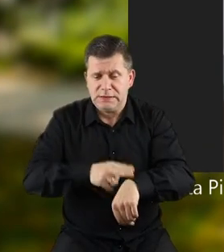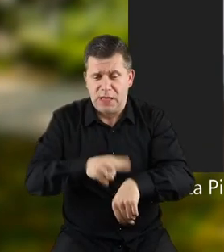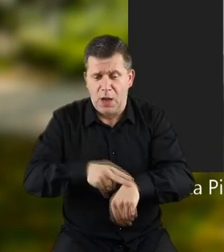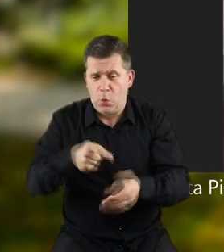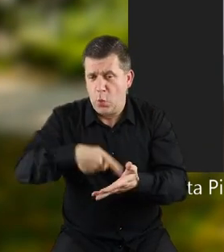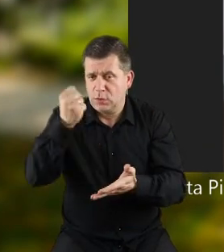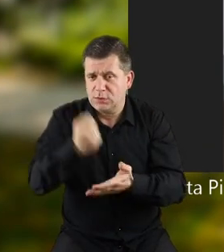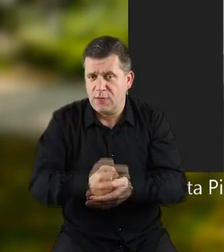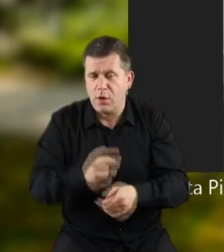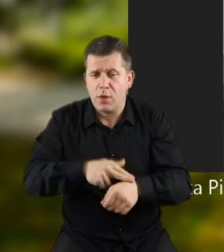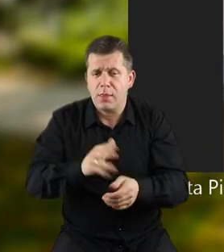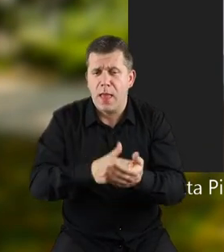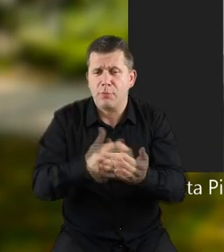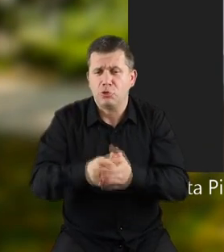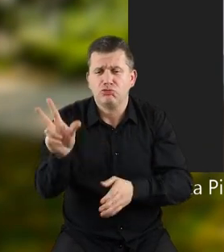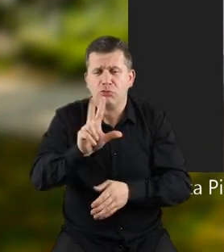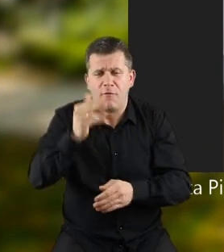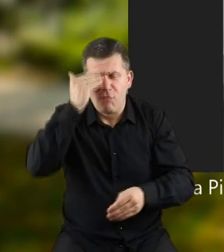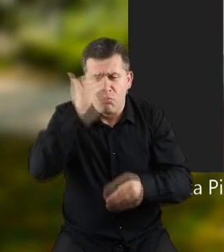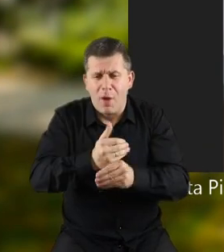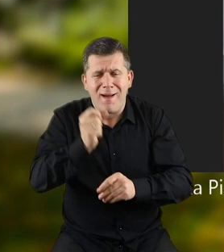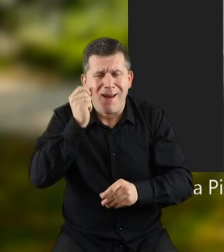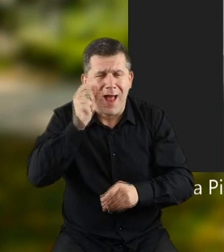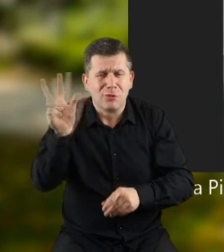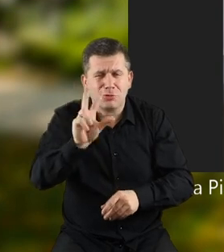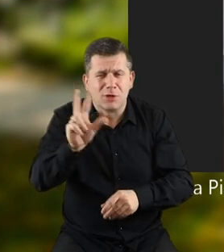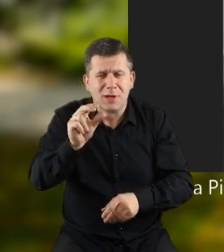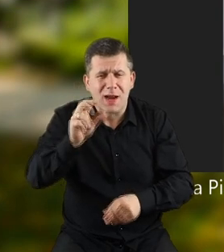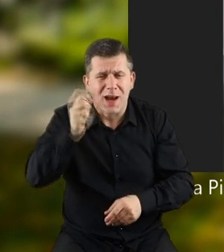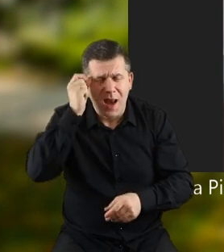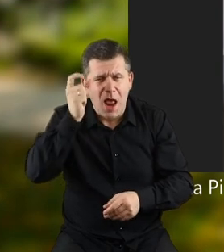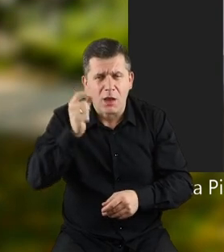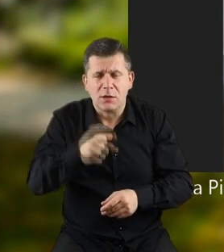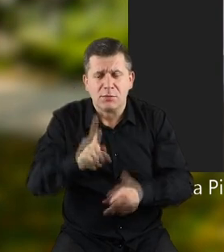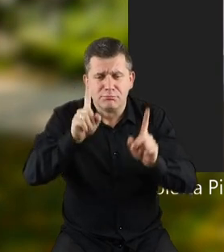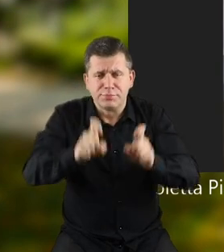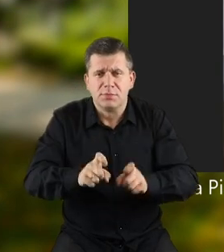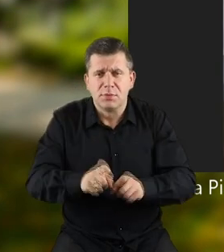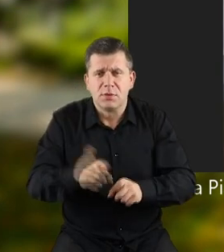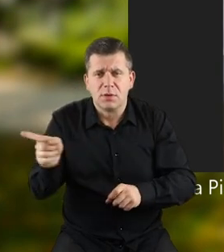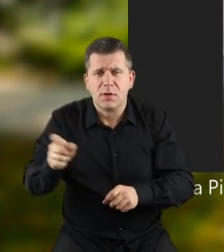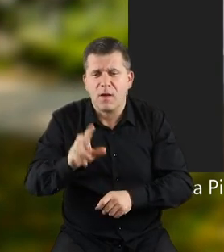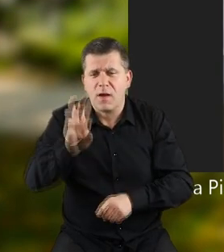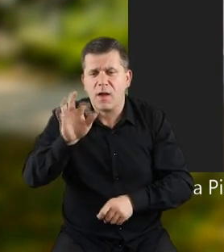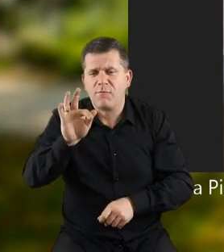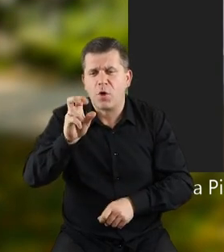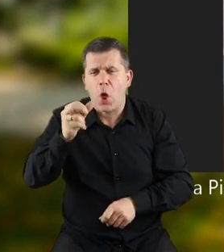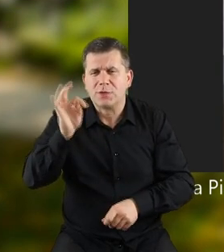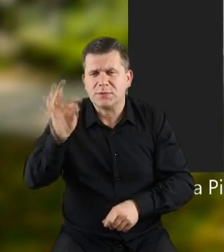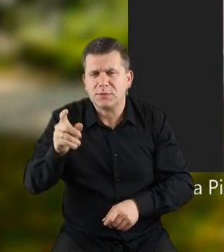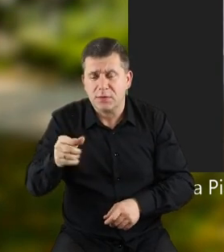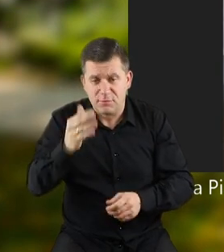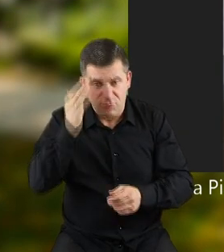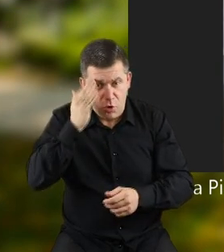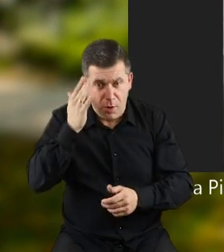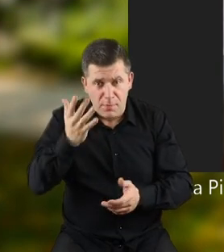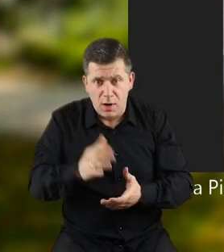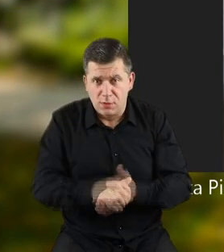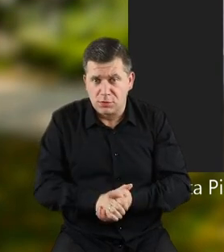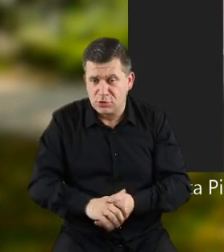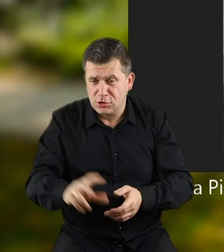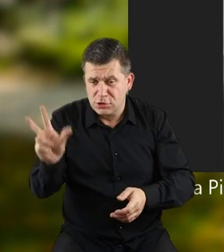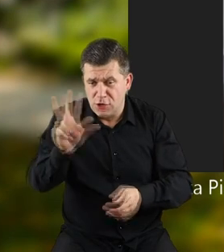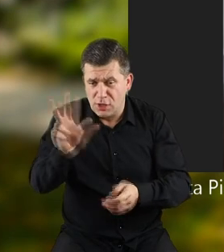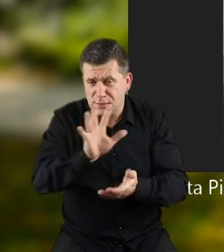nastawić zegarek, bo o trzeciej nad ranem, równiutko o trzeciej nad ranem zaczyna śpiewać drost. Wyobraźcie sobie,